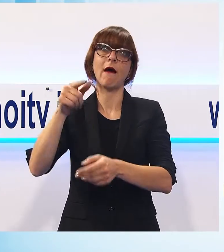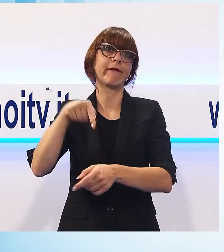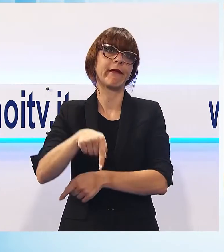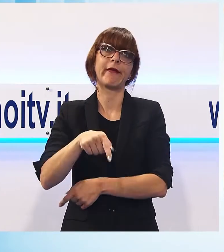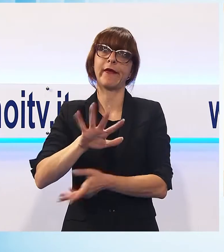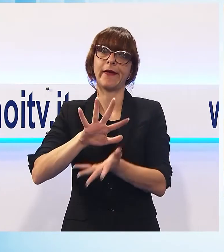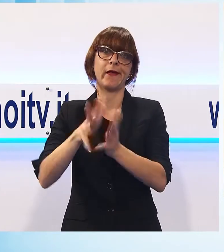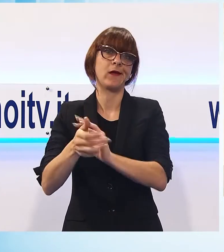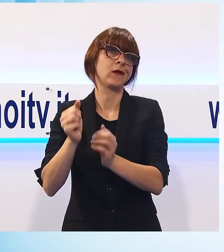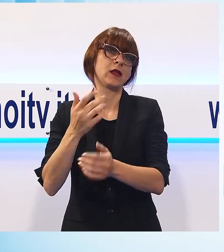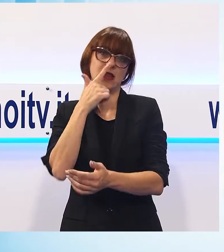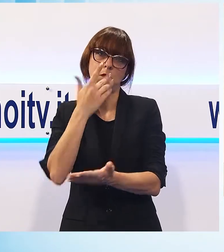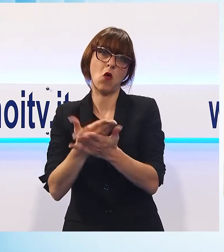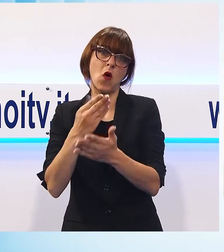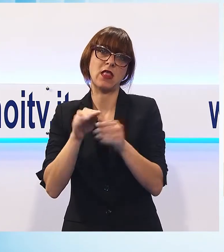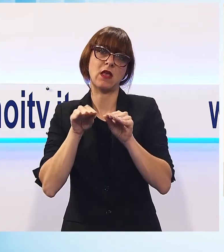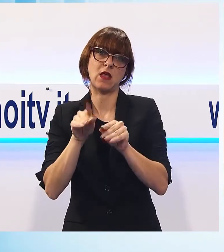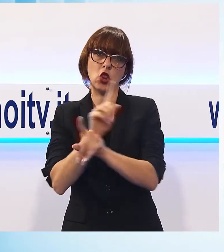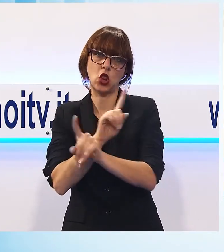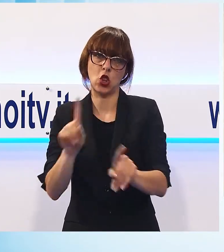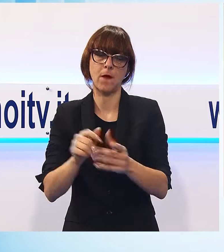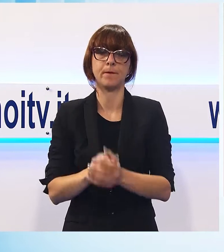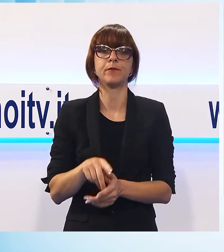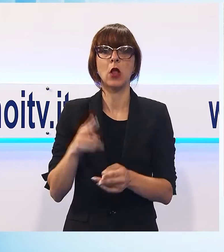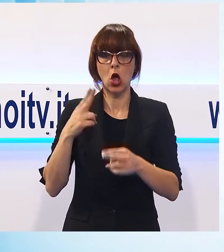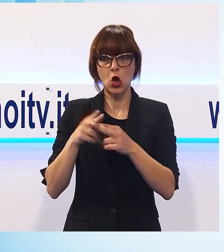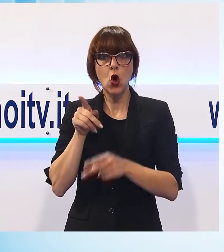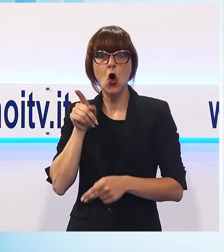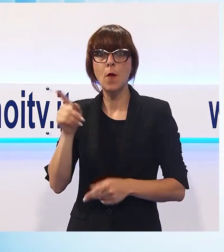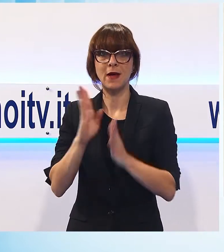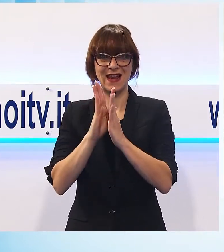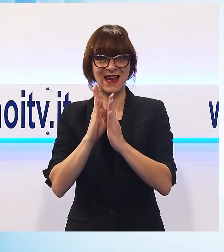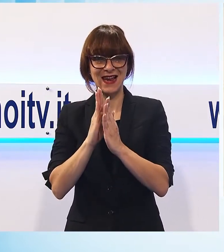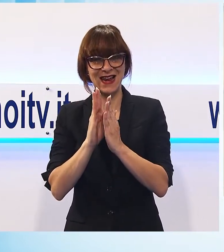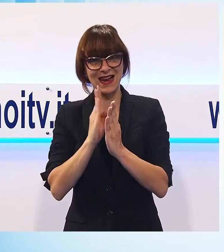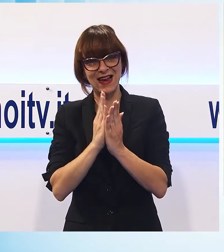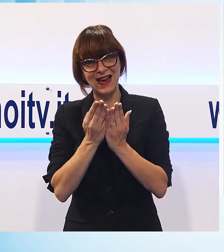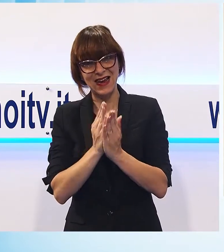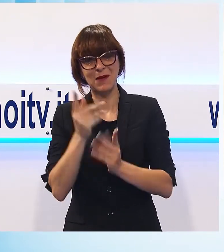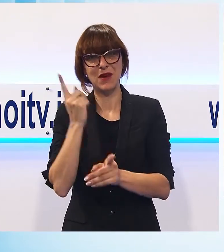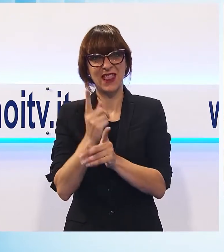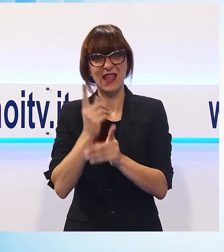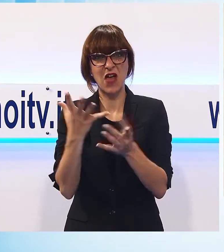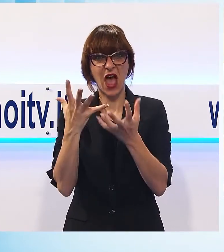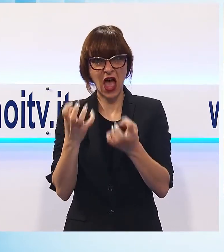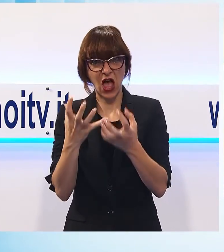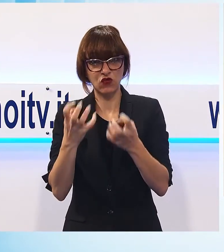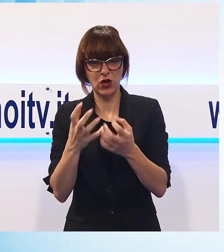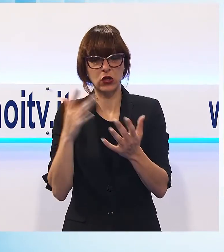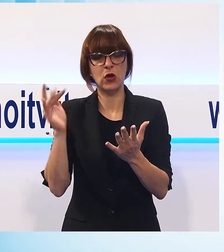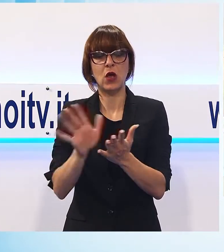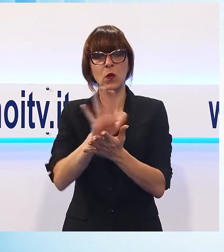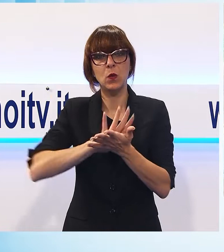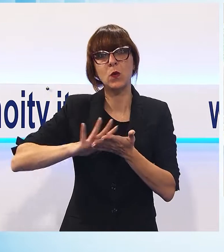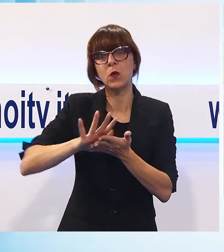A Roma i documenti subiranno asciugatura, disinfestazione, lavaggi con aria per l'eliminazione di residui di